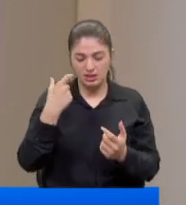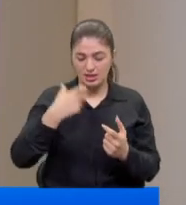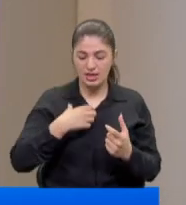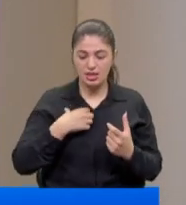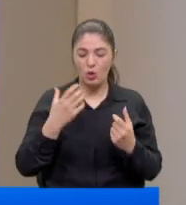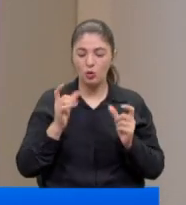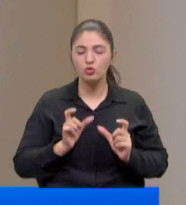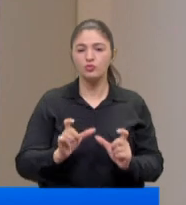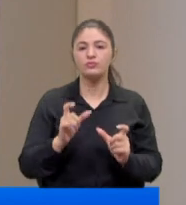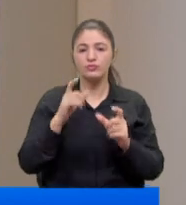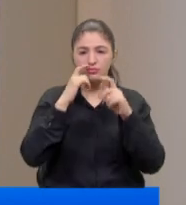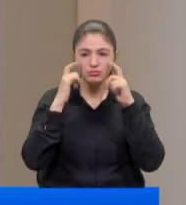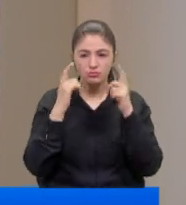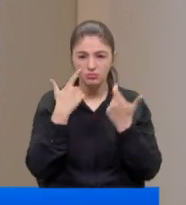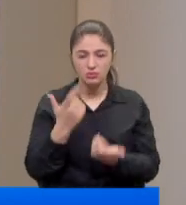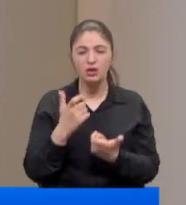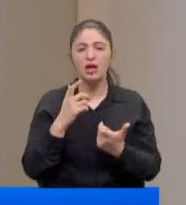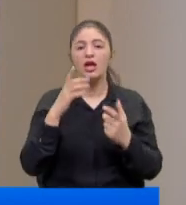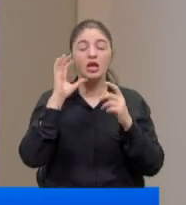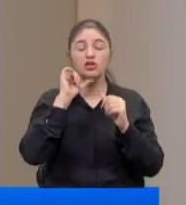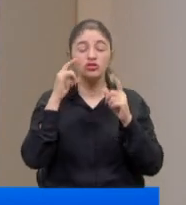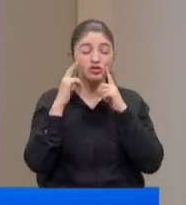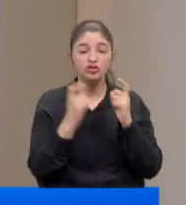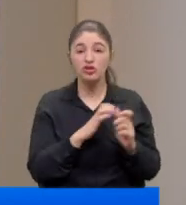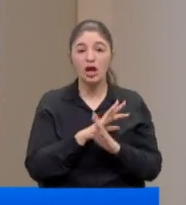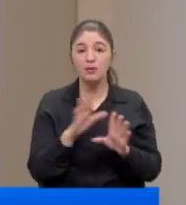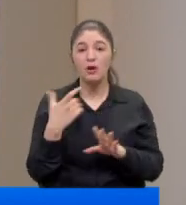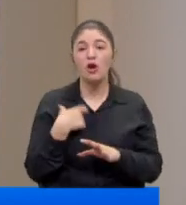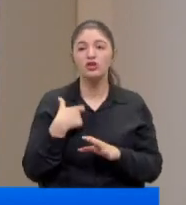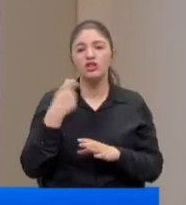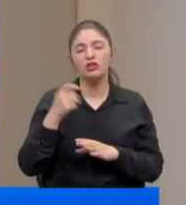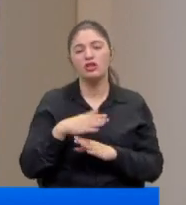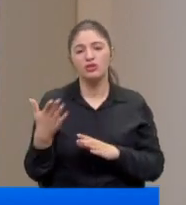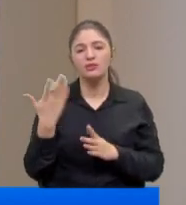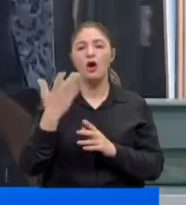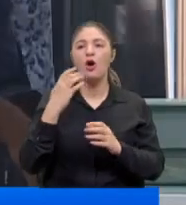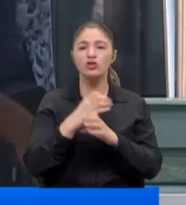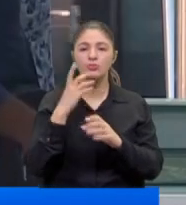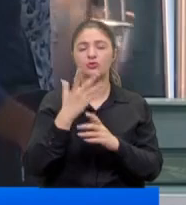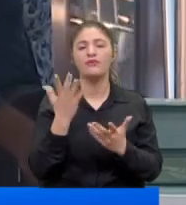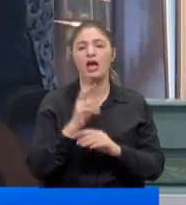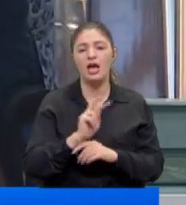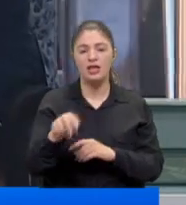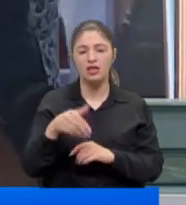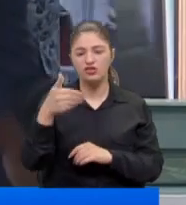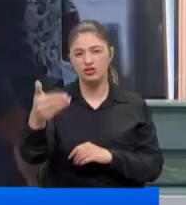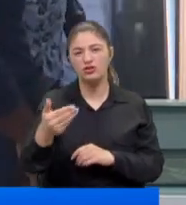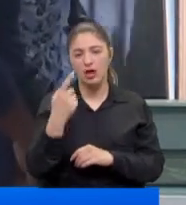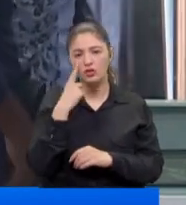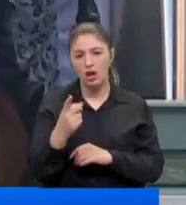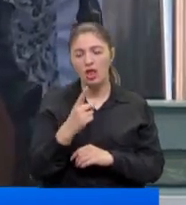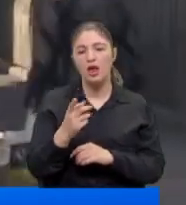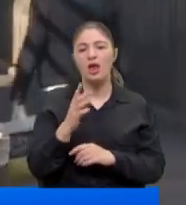önlemlerine hiç taviz vermeden maskeyi hiçbir şekilde çıkarmamak özel durumlar dışında otobüstan ya da araçtan indiğiniz zaman dışında